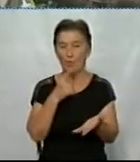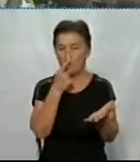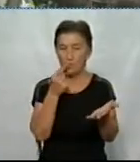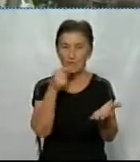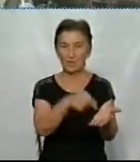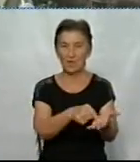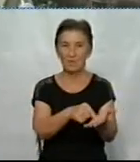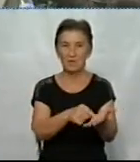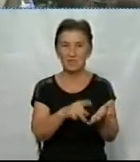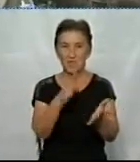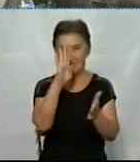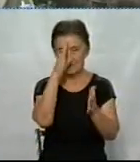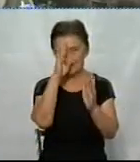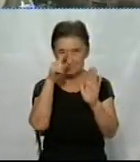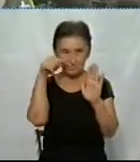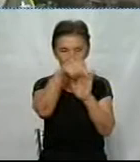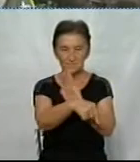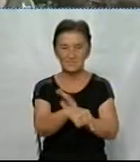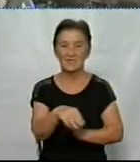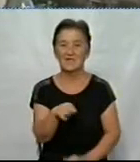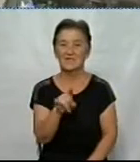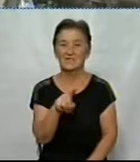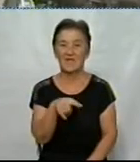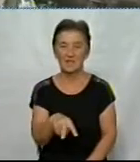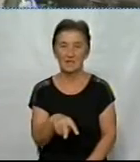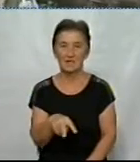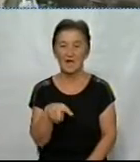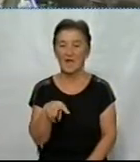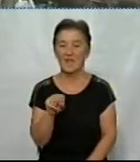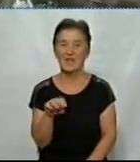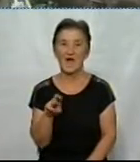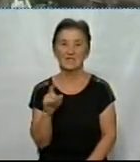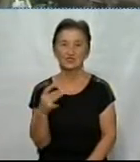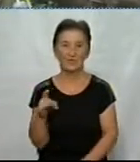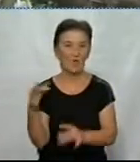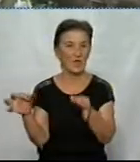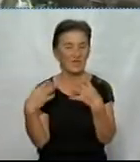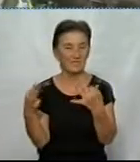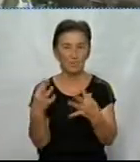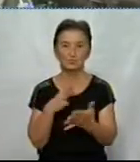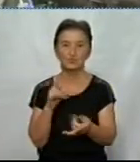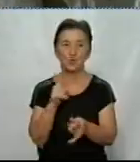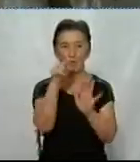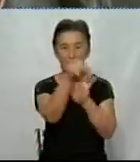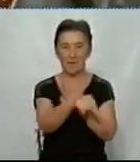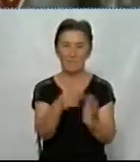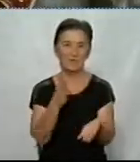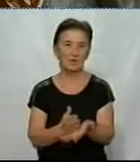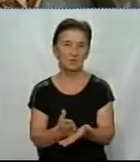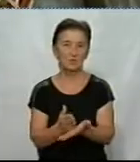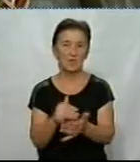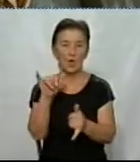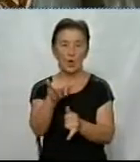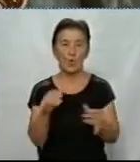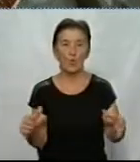в тил противнику, це населенний пункт Латишева. Інформація була, що наш пілот знаходиться там. У групі